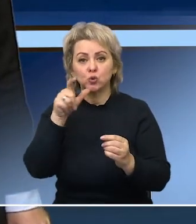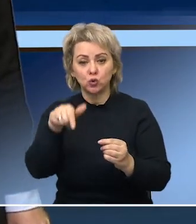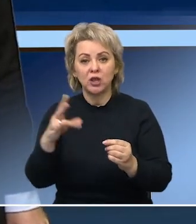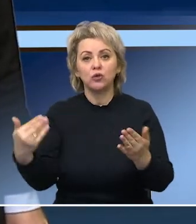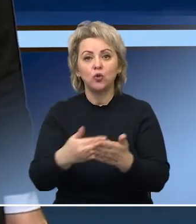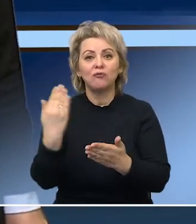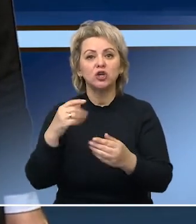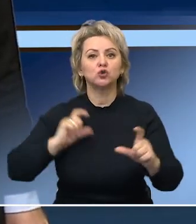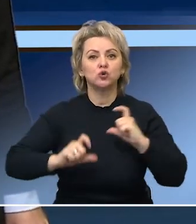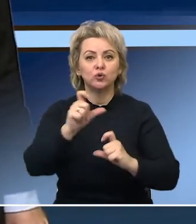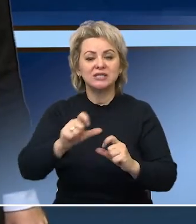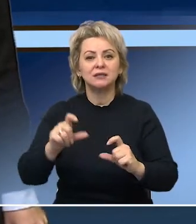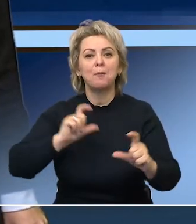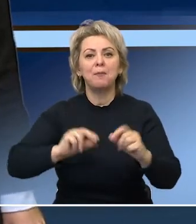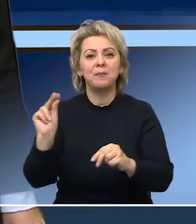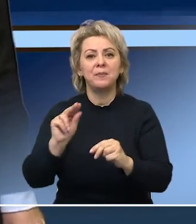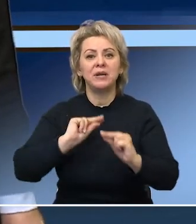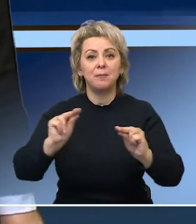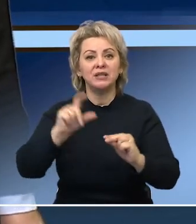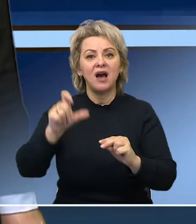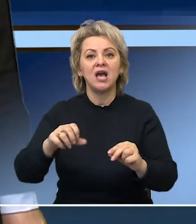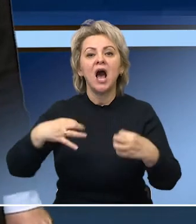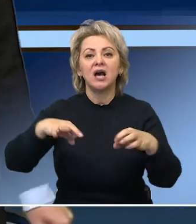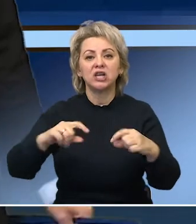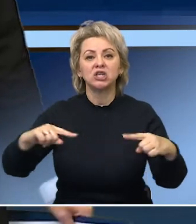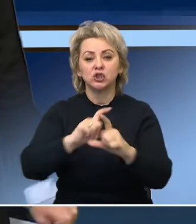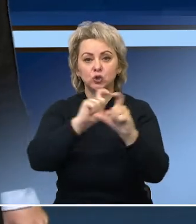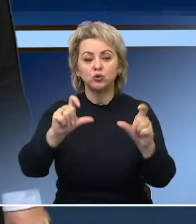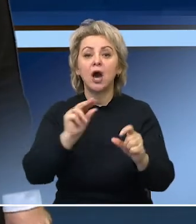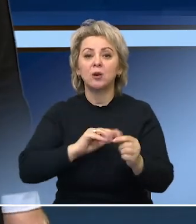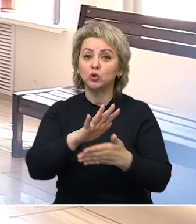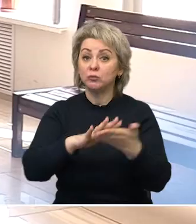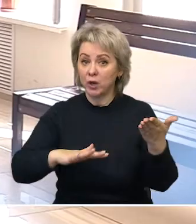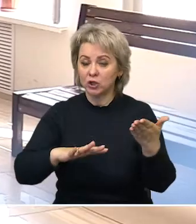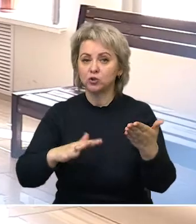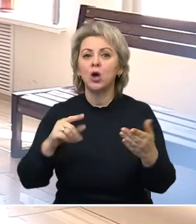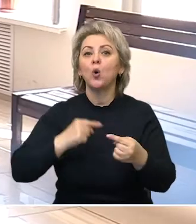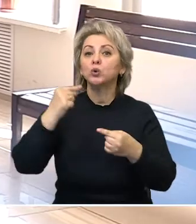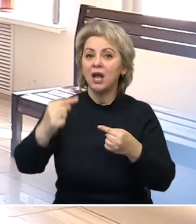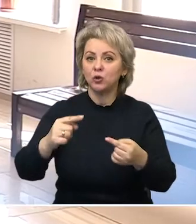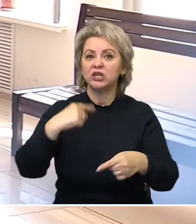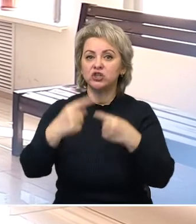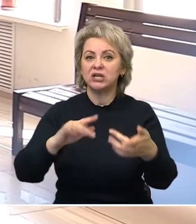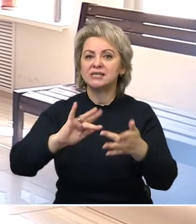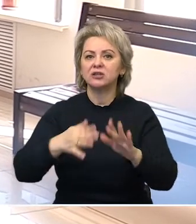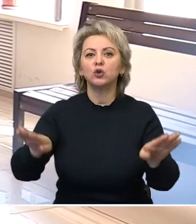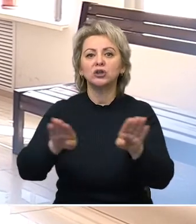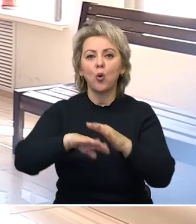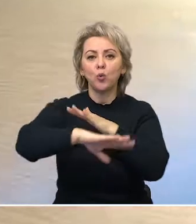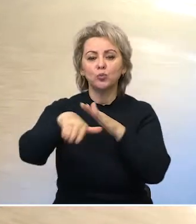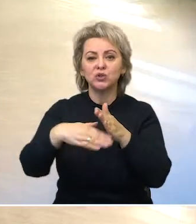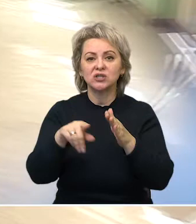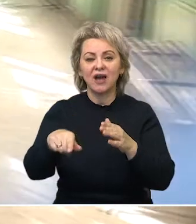преподаватели автотранспортного техникума работают, как ни в чем не бывало. Удаленно. Такую пустоту в стенах Новошахтинского